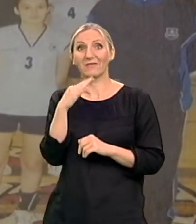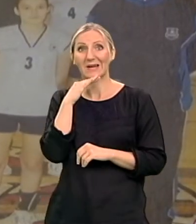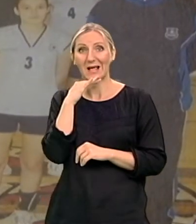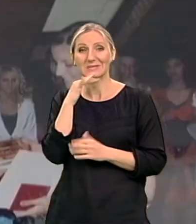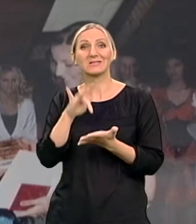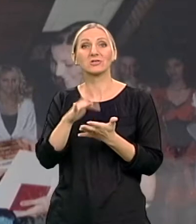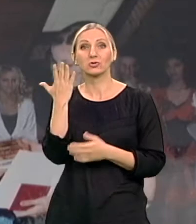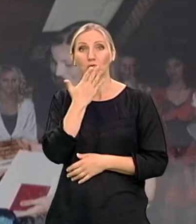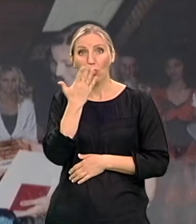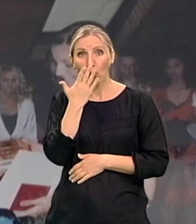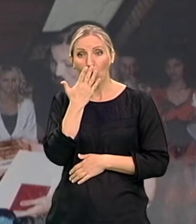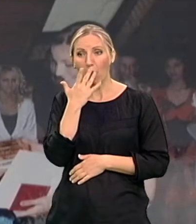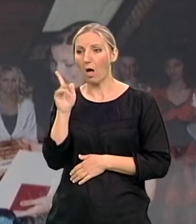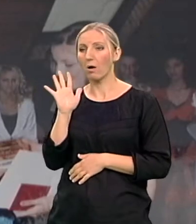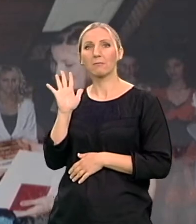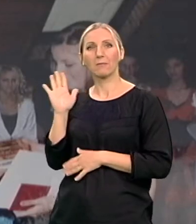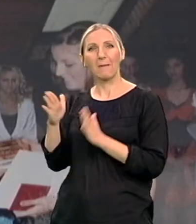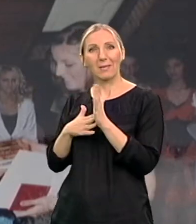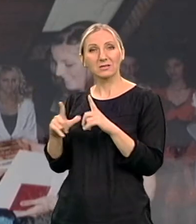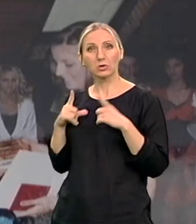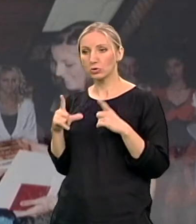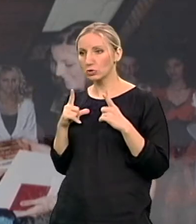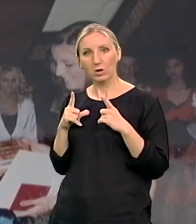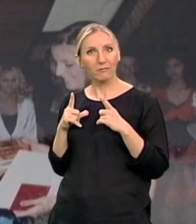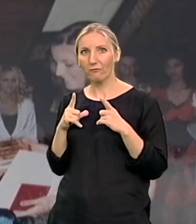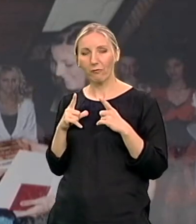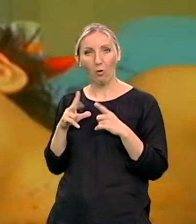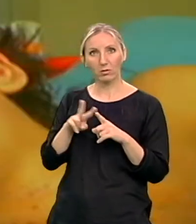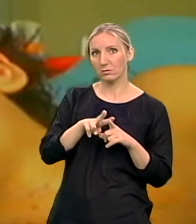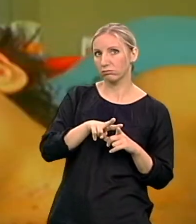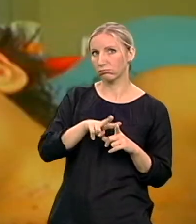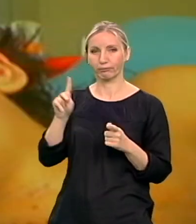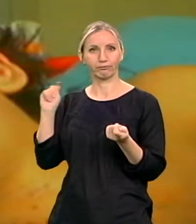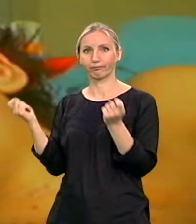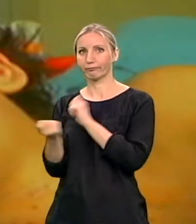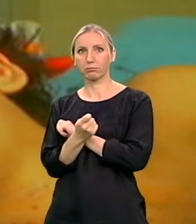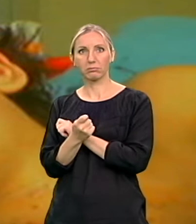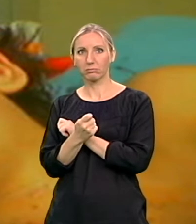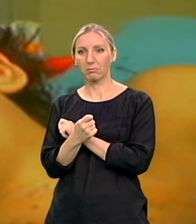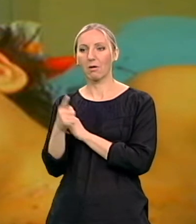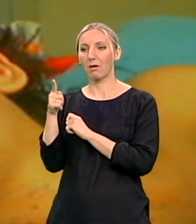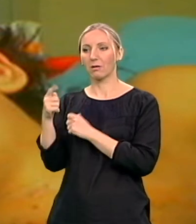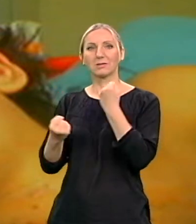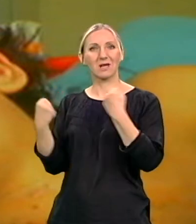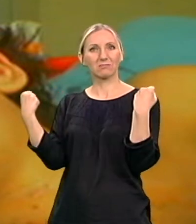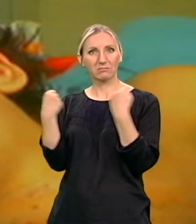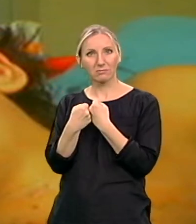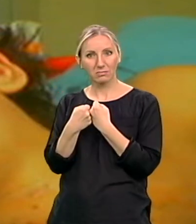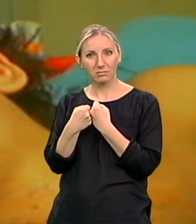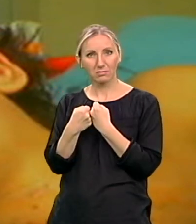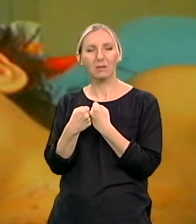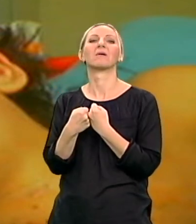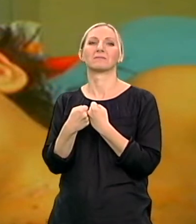srednje škole, njen život neočekivano kreće potpuno drugim tokom. Doživjela je sabređeni udes i ostala u